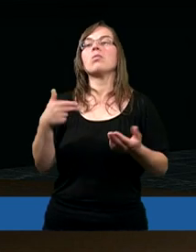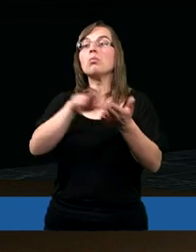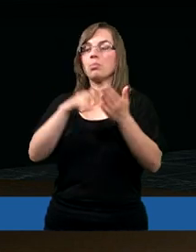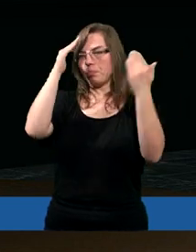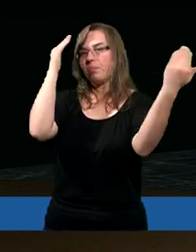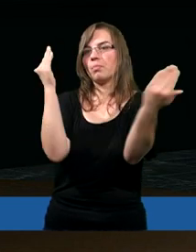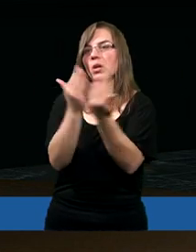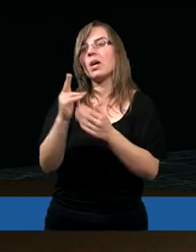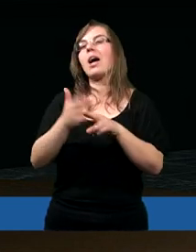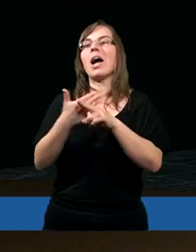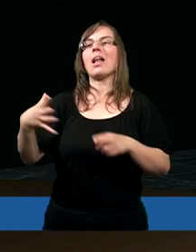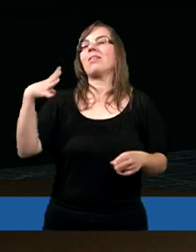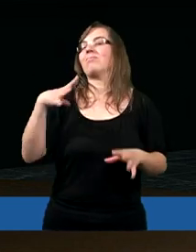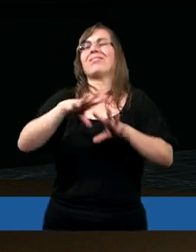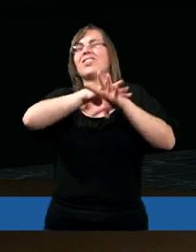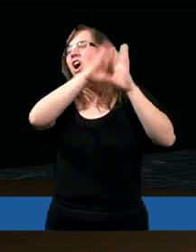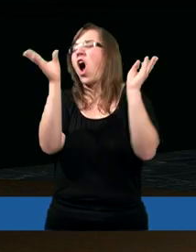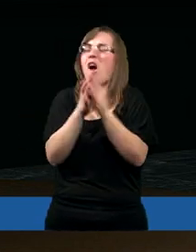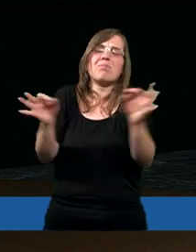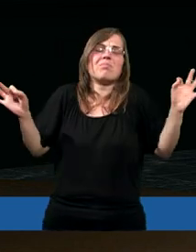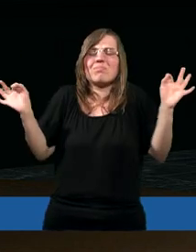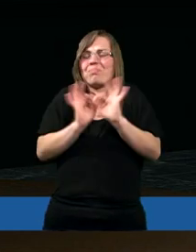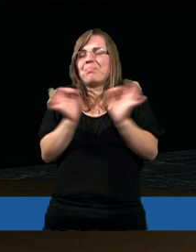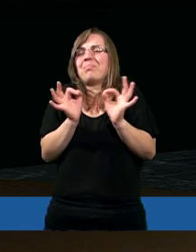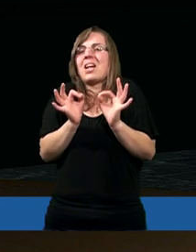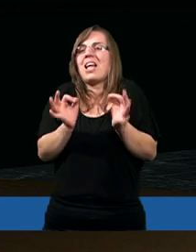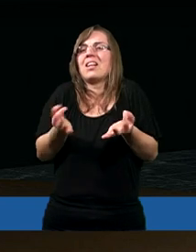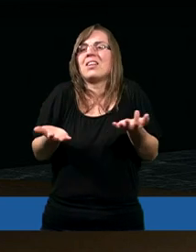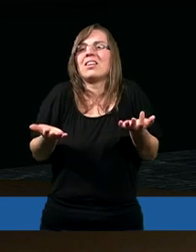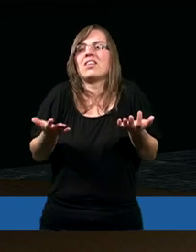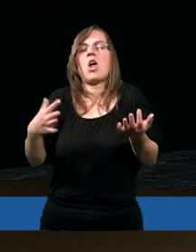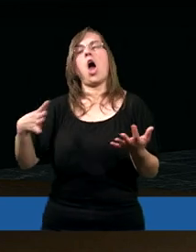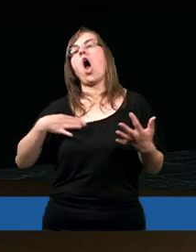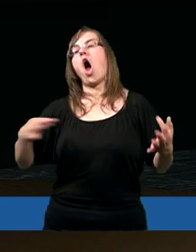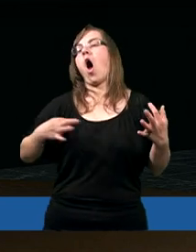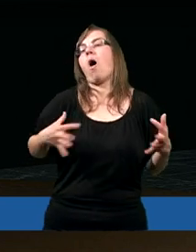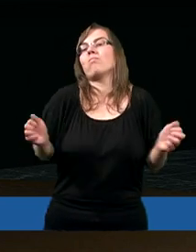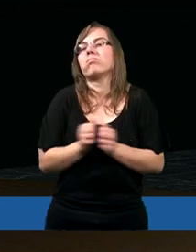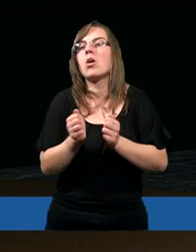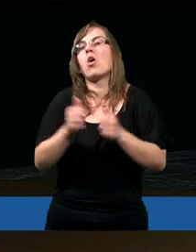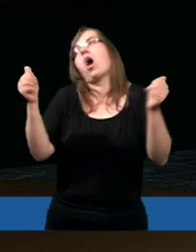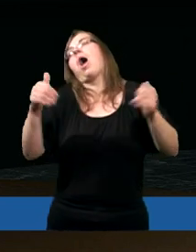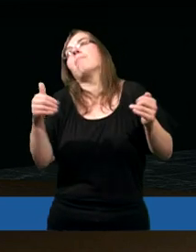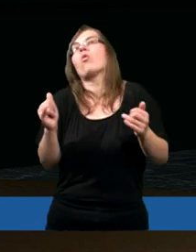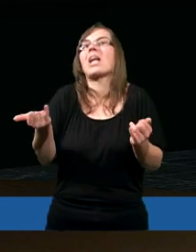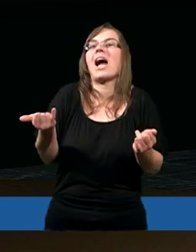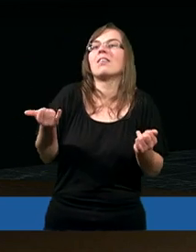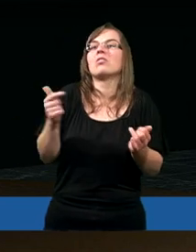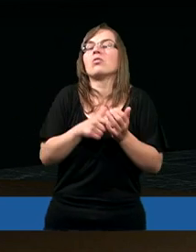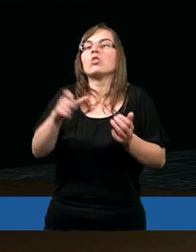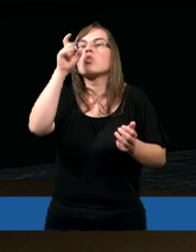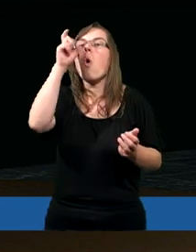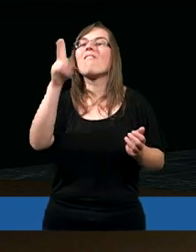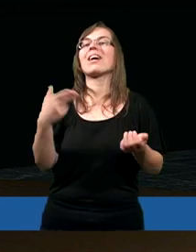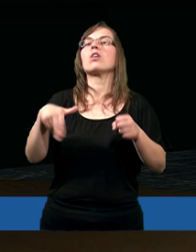którego poznałam, kiedy był kompletnie albo obojętny, albo właściwie, jeśli